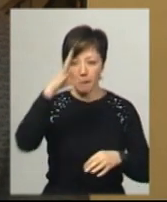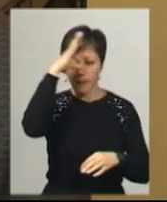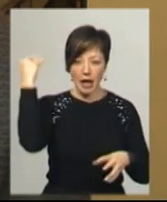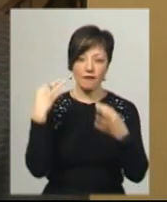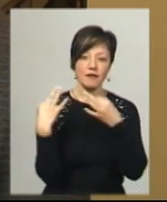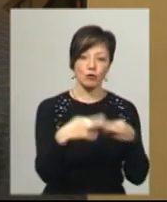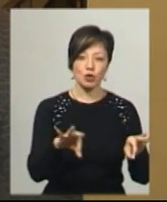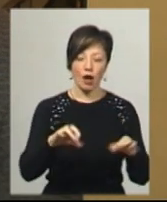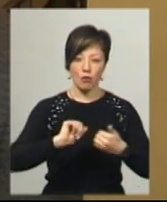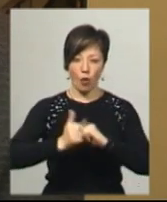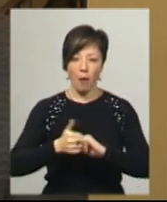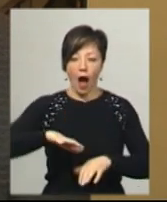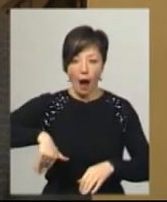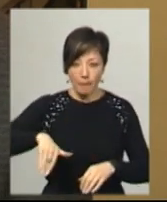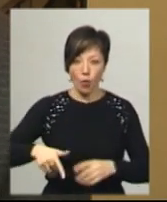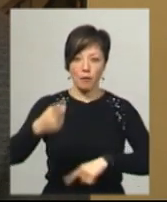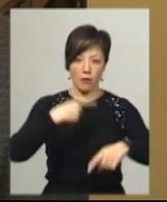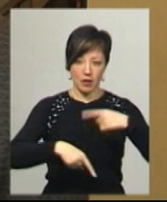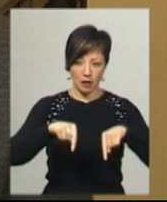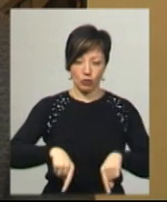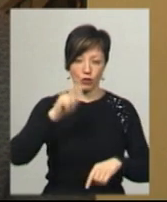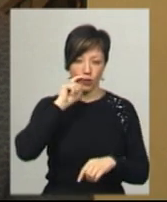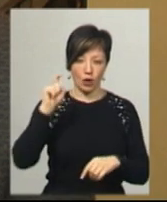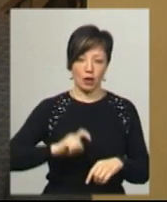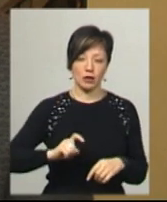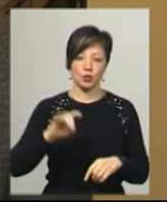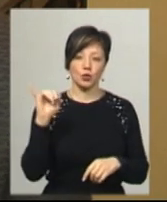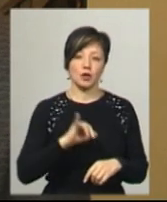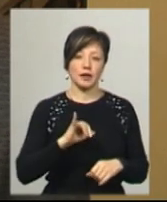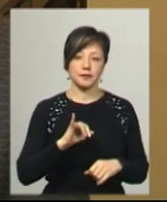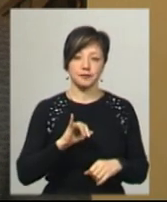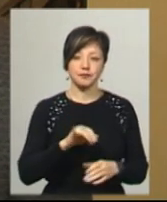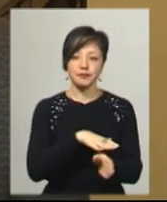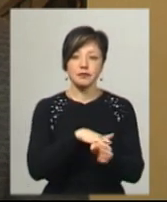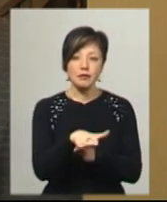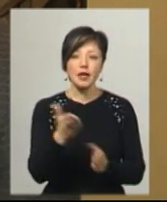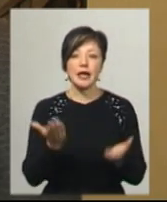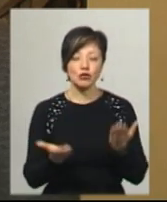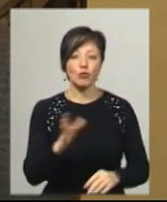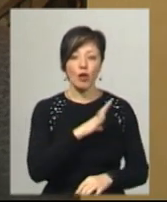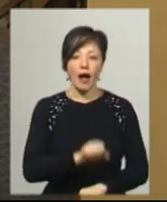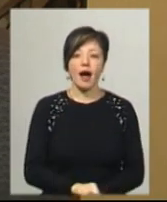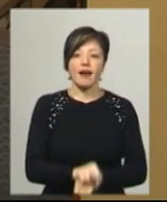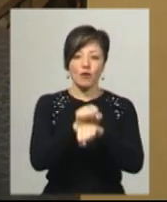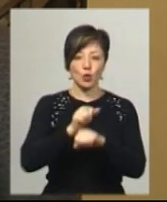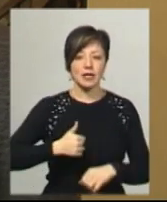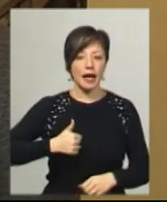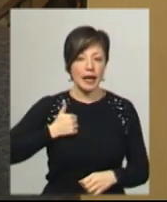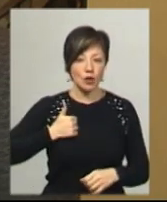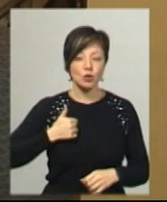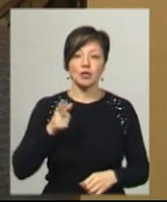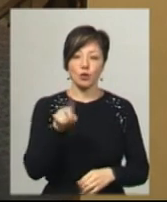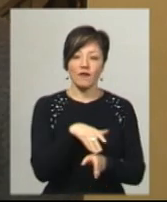по обміну, а потім вони ж повертаються в Україну. І відбувається, якщо була революція гідності, то